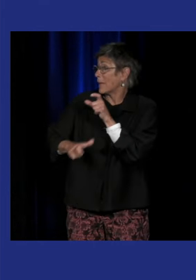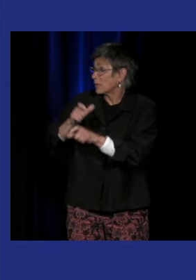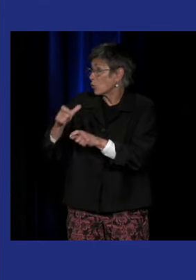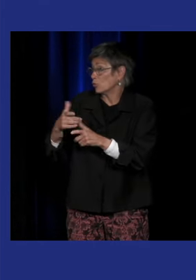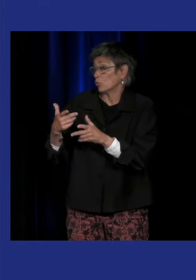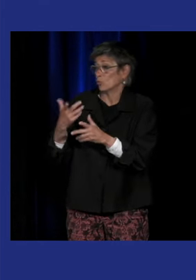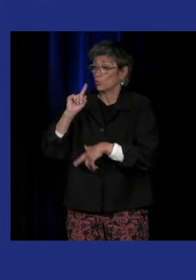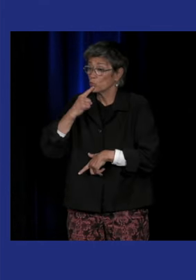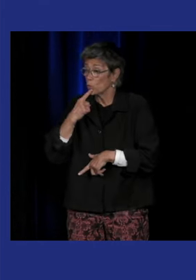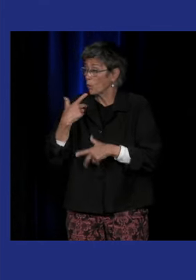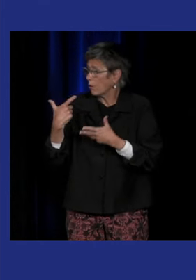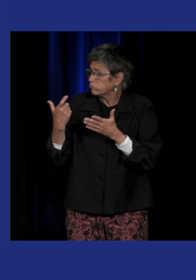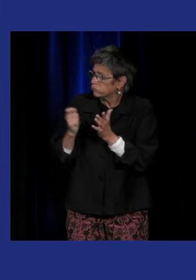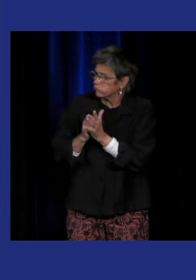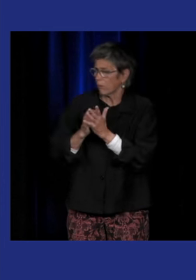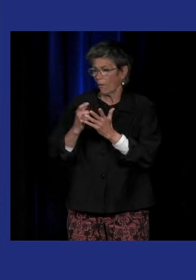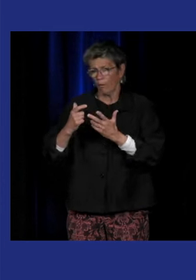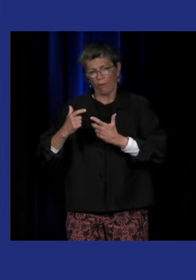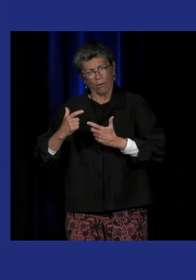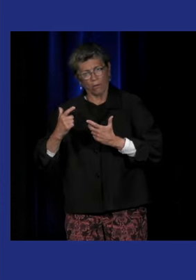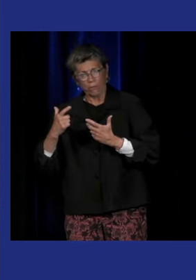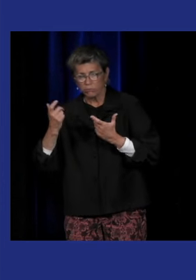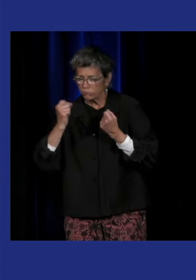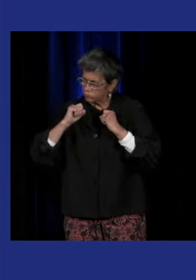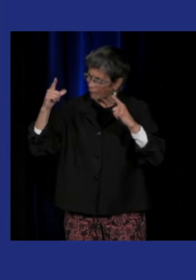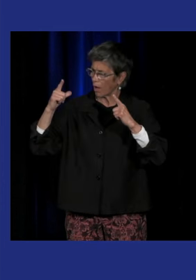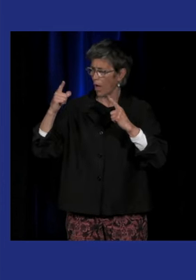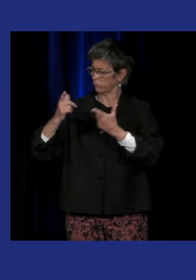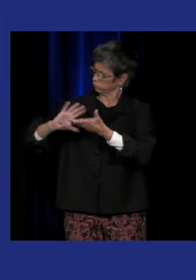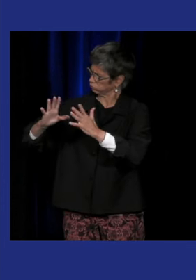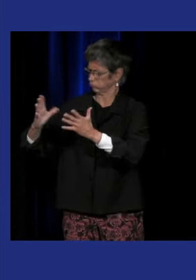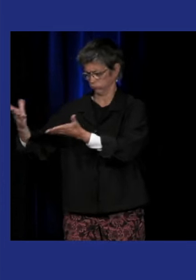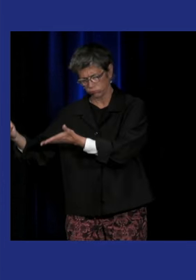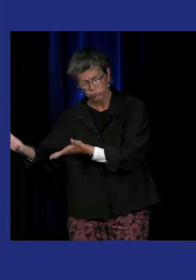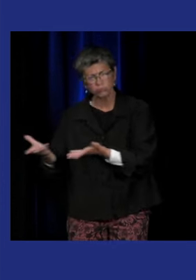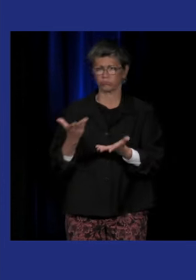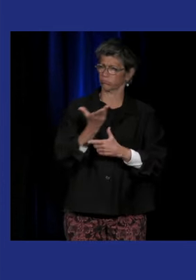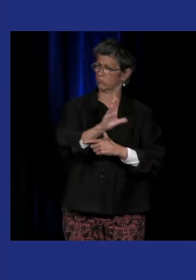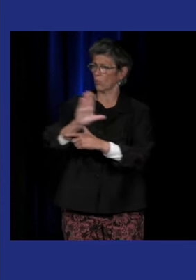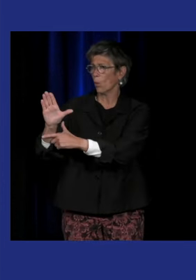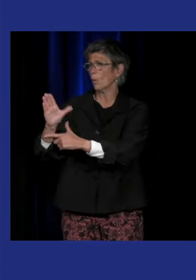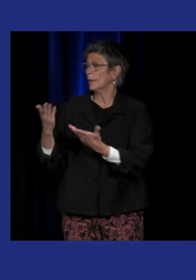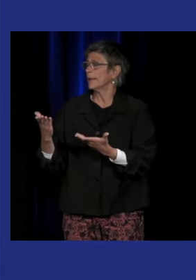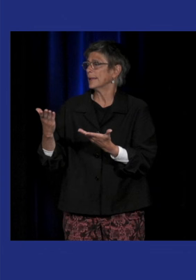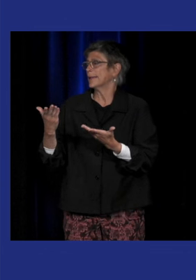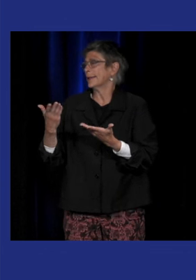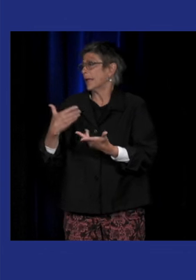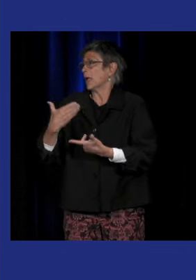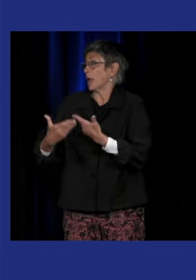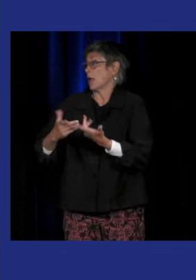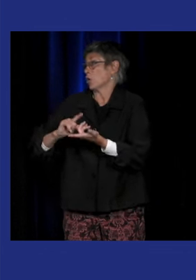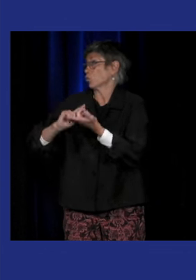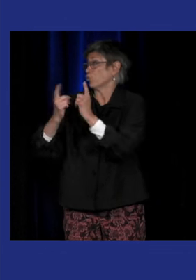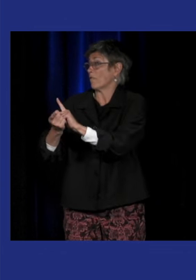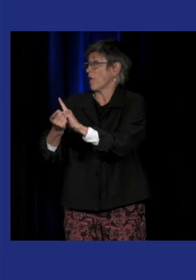se révéler finalement qui va repositionner la langue des signes sur la place publique et qui va devenir